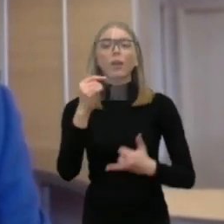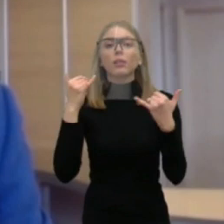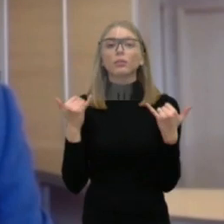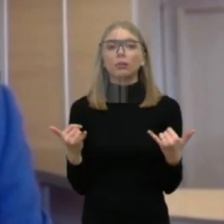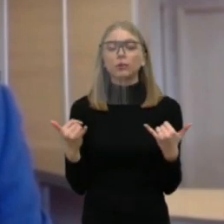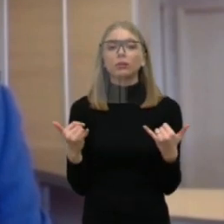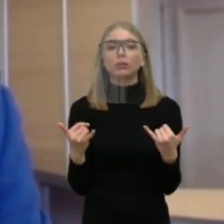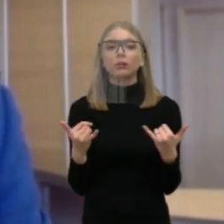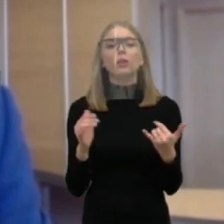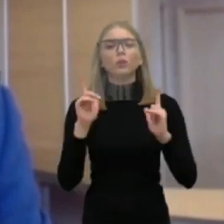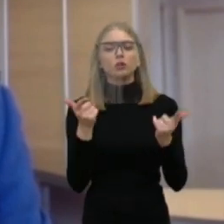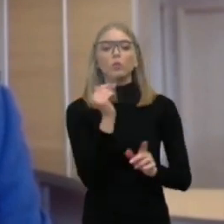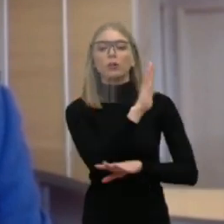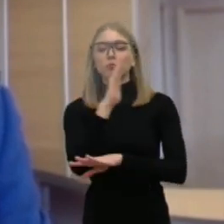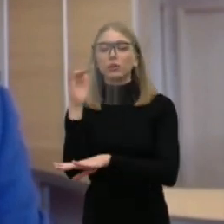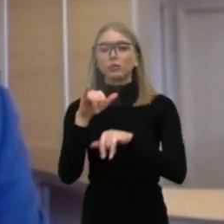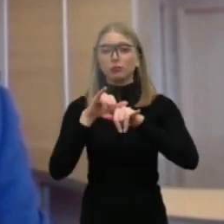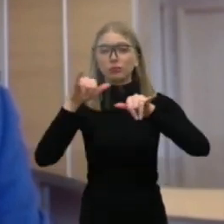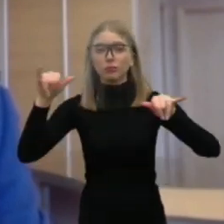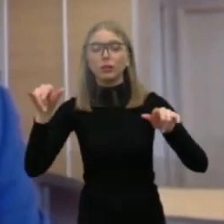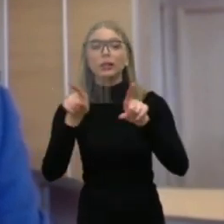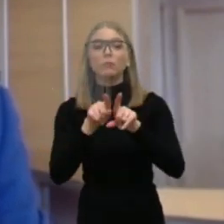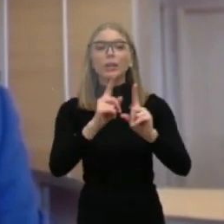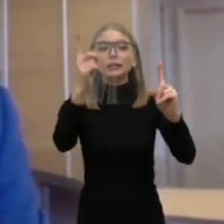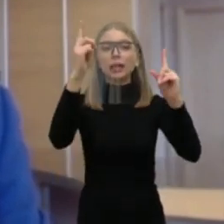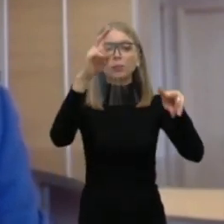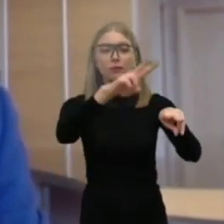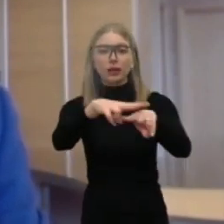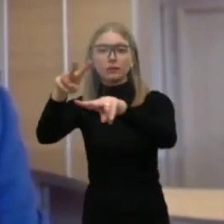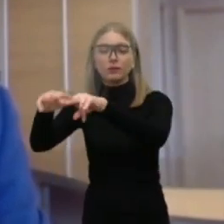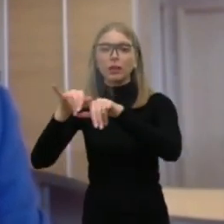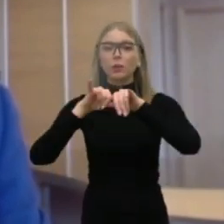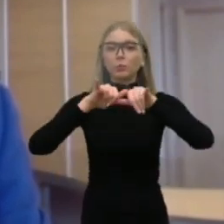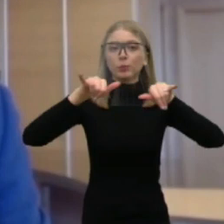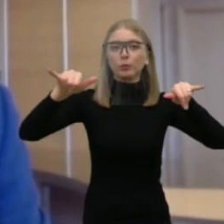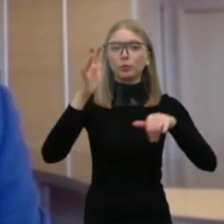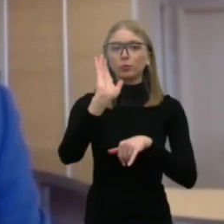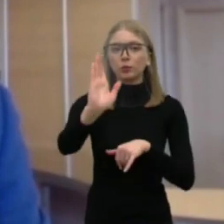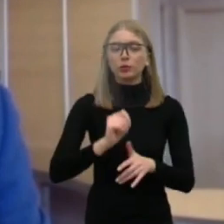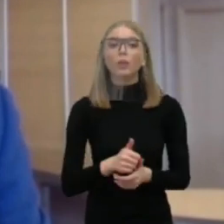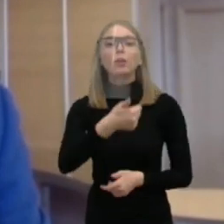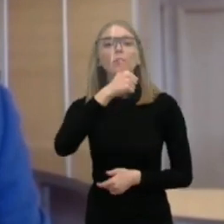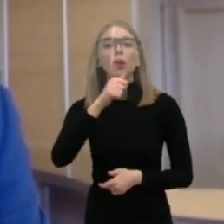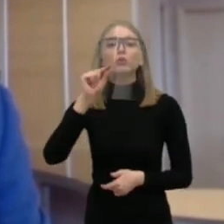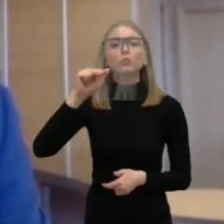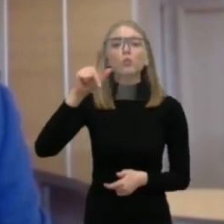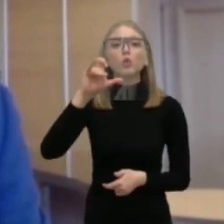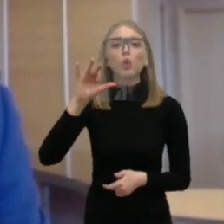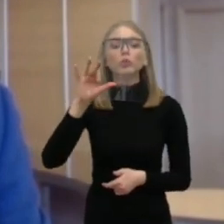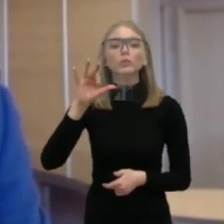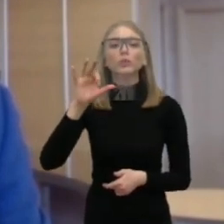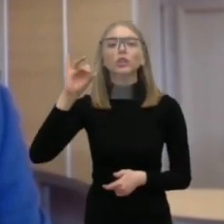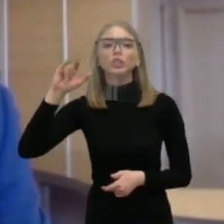sprendimus dėl rezervatų plėtros, punio šile, kitur. Ir tų saugomų teritorijų mes